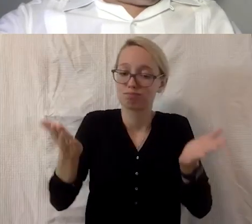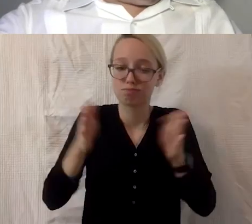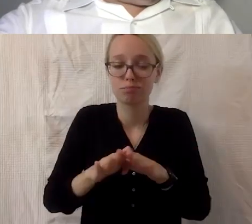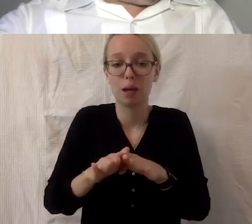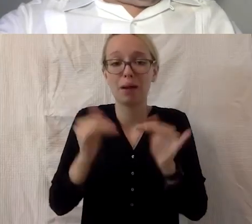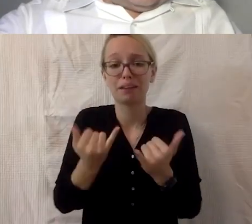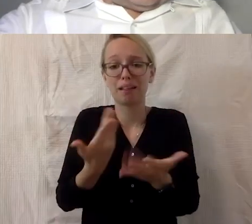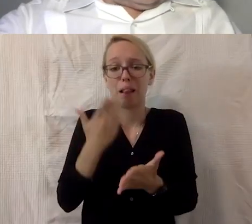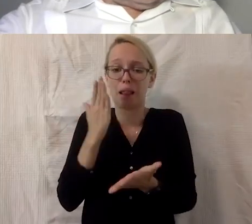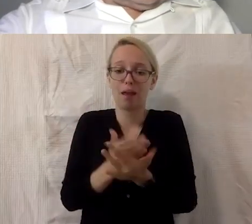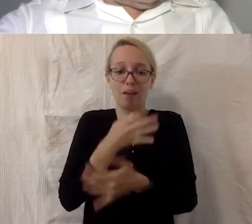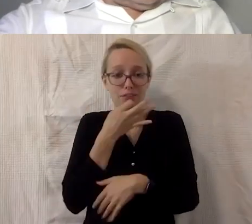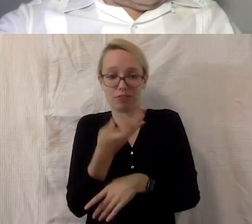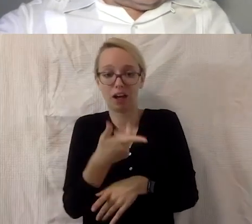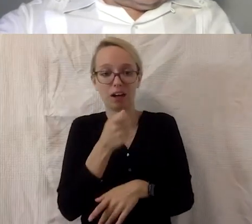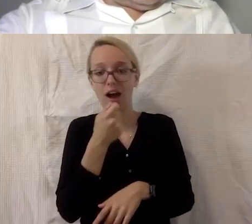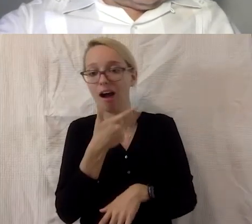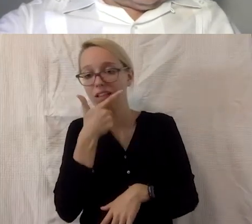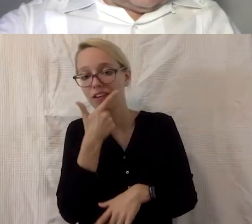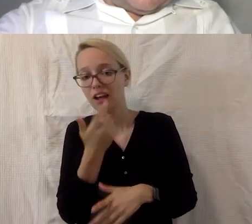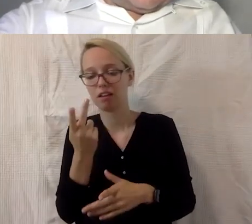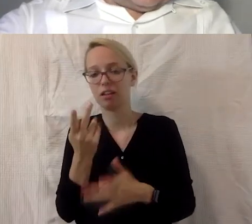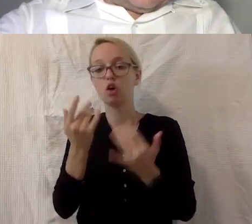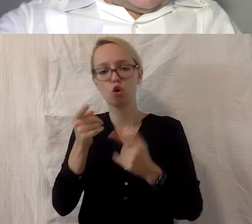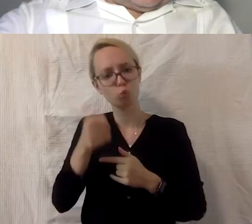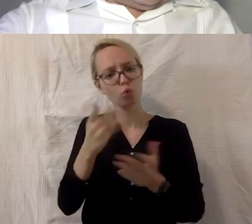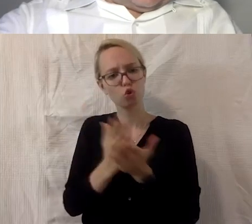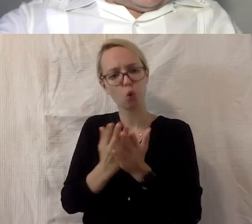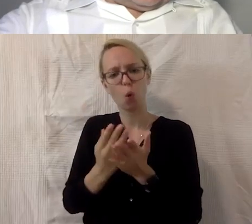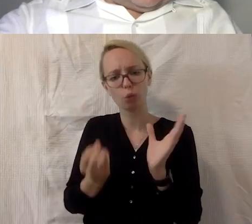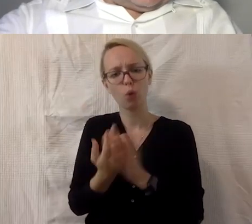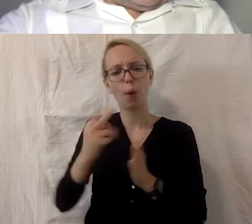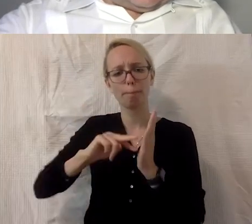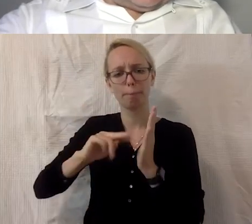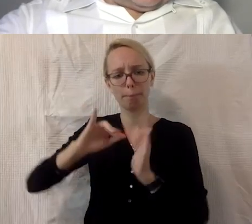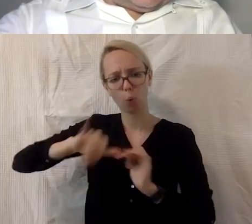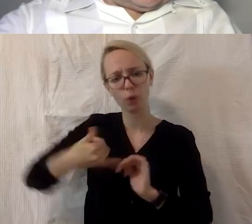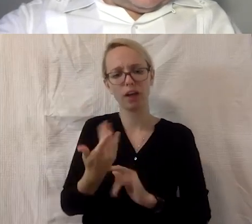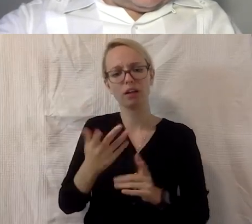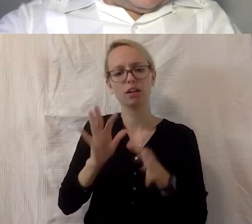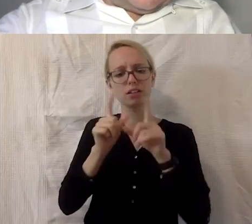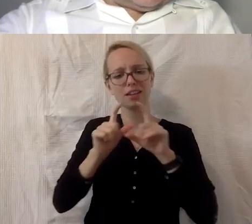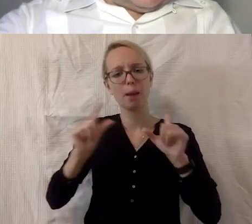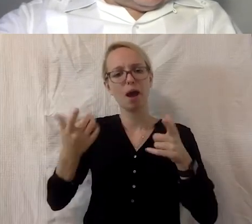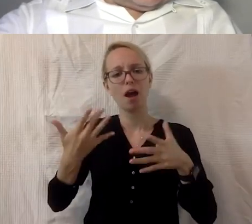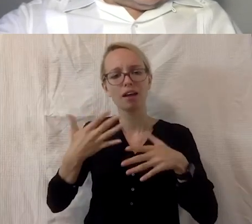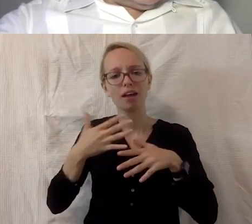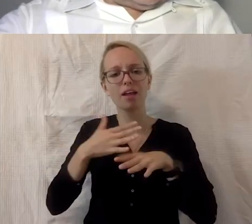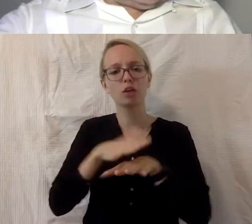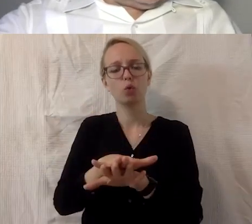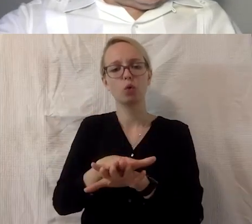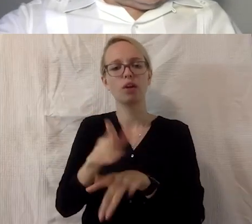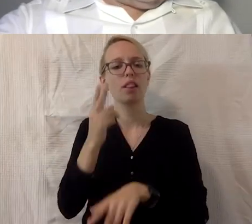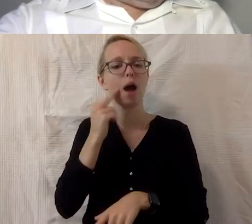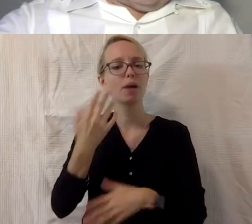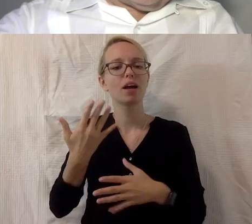angesprochen, du planst ein neues Projekt für mehr Inklusion in der Arbeitswelt und das heißt Inuclusio, da musst du noch am